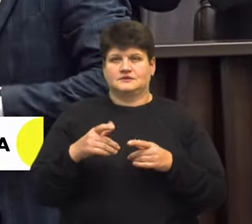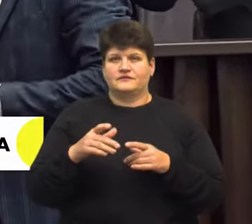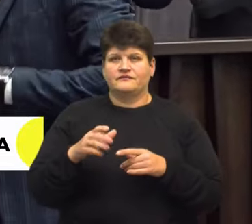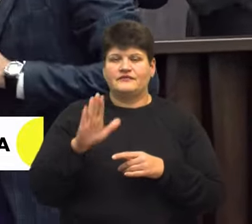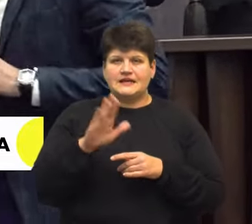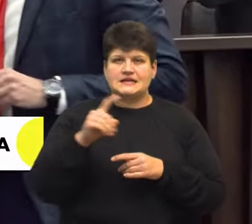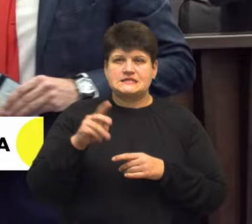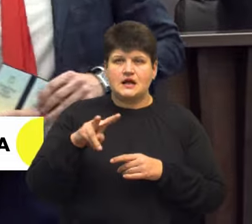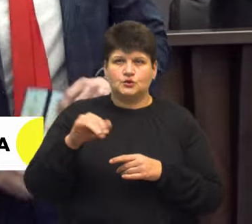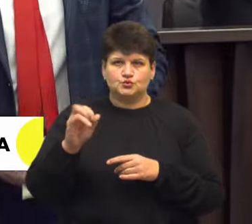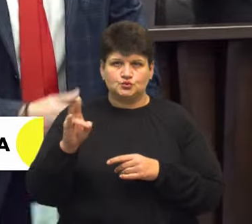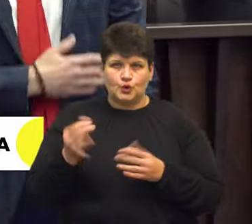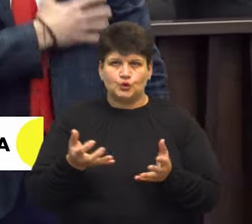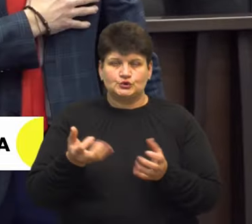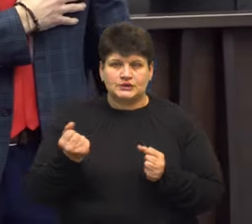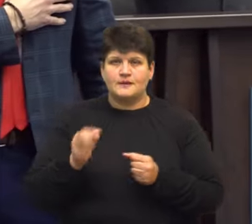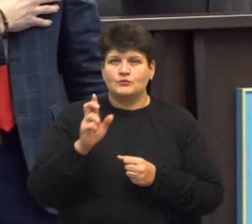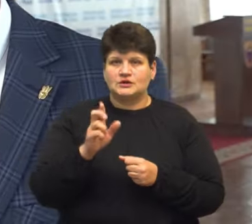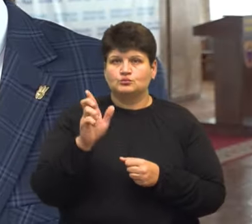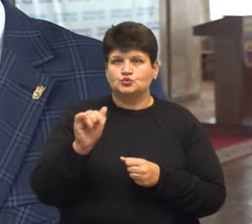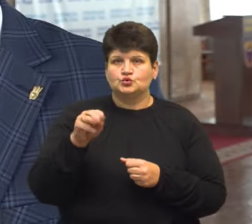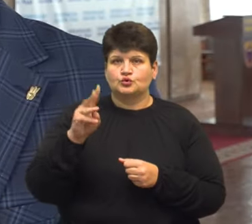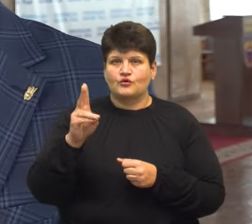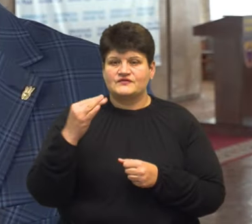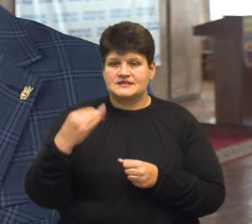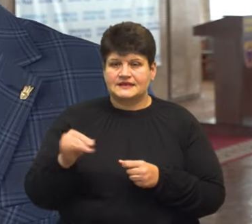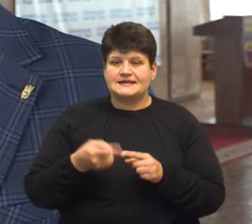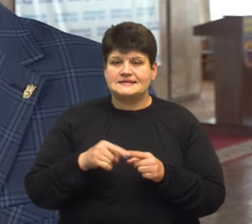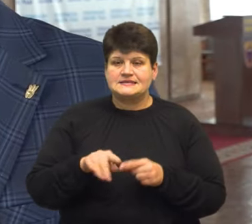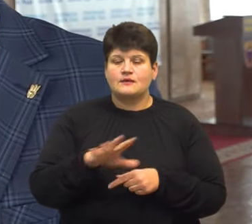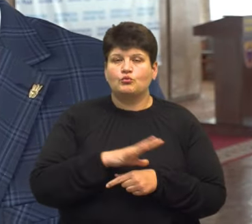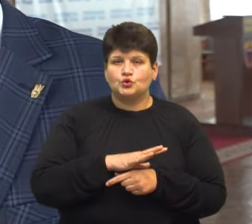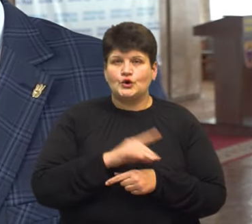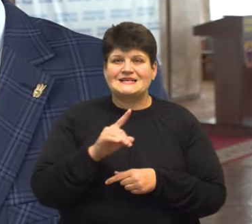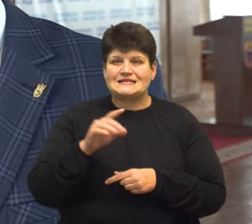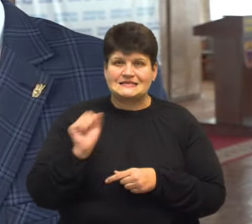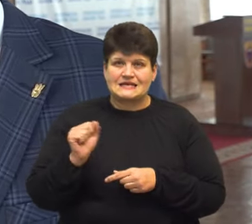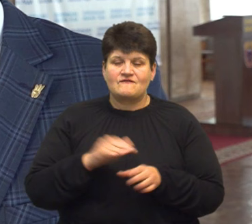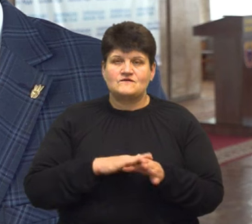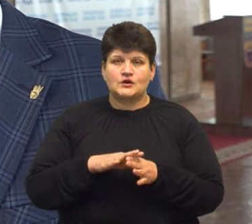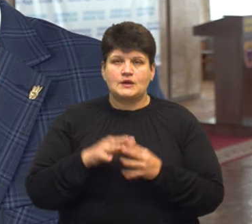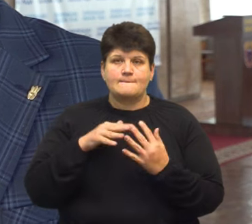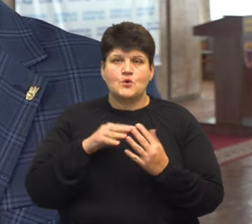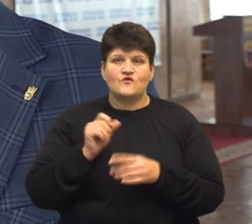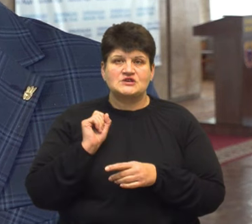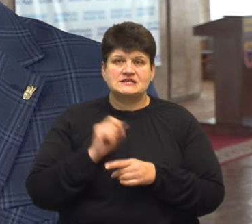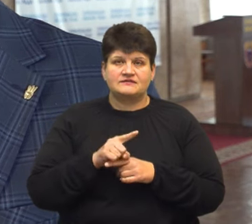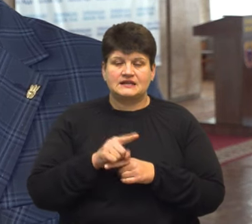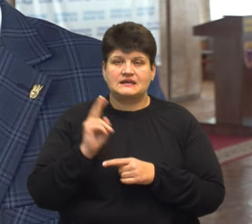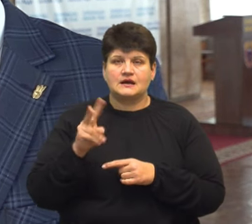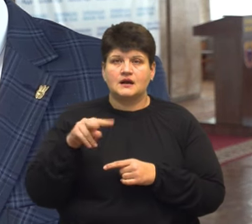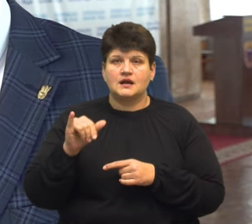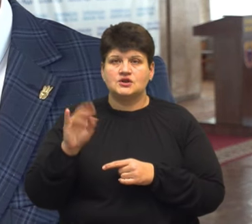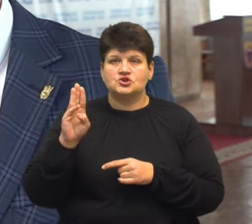Валерія Залужного отримав Богдан Будковський. Це було за вихонання бойового задання районі Кліщівки.